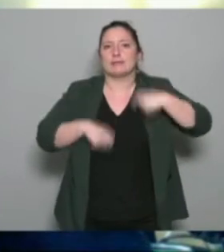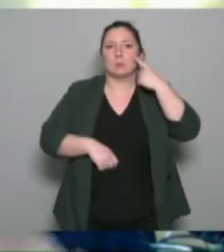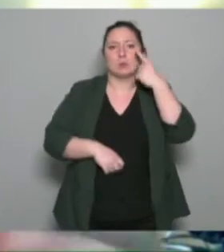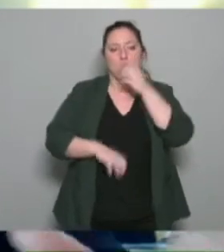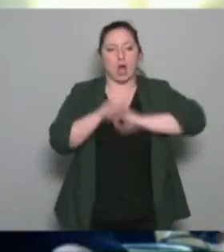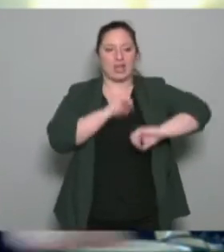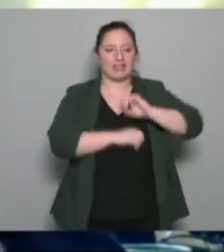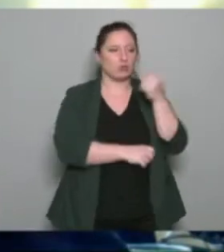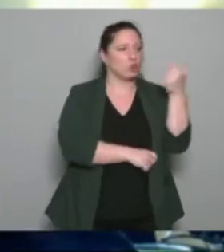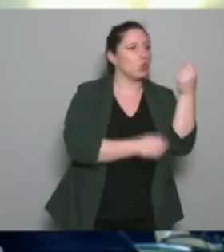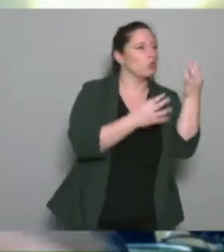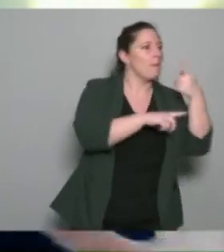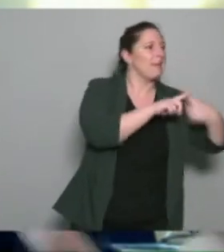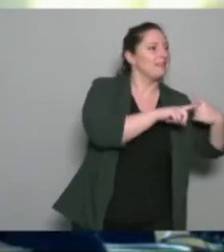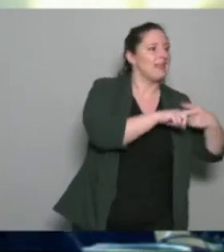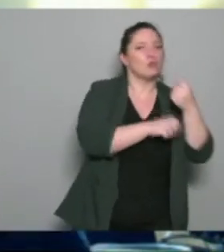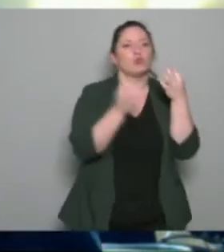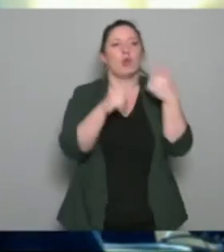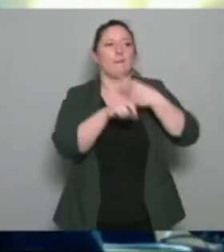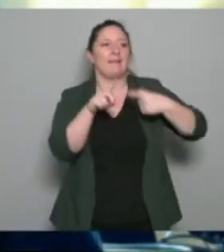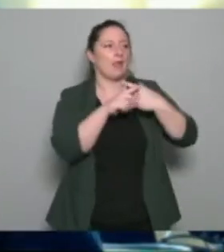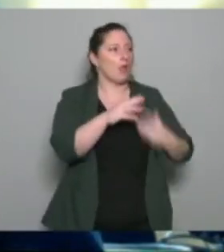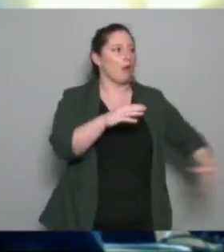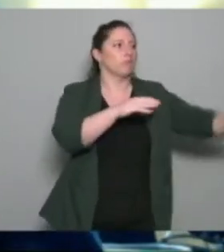'avoir des plages peut-être plus larges